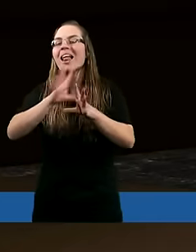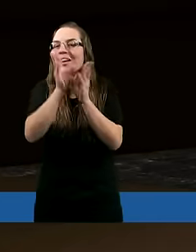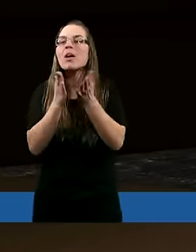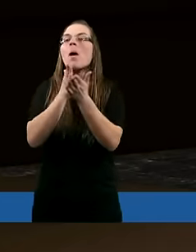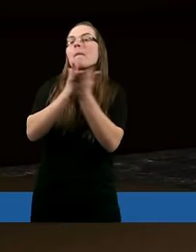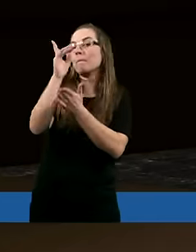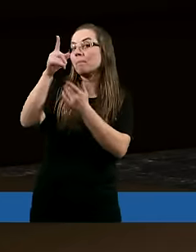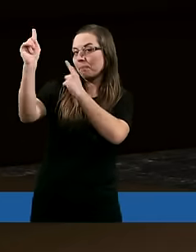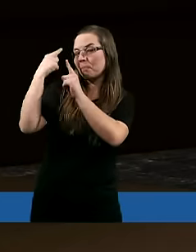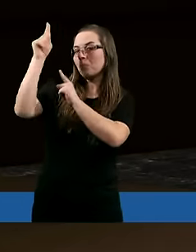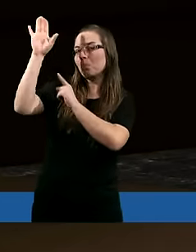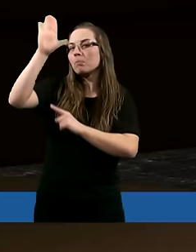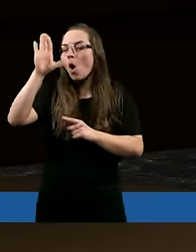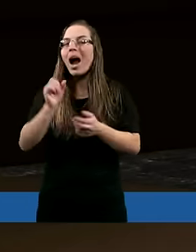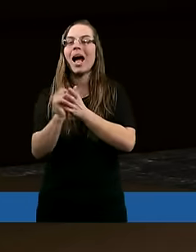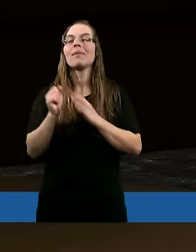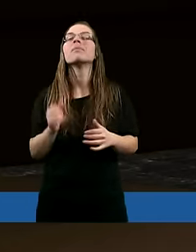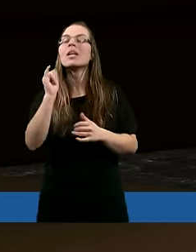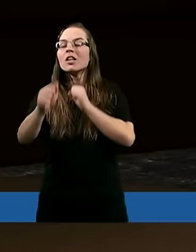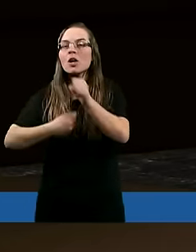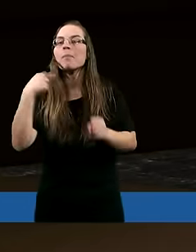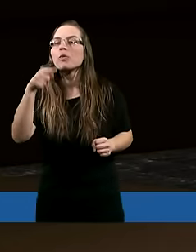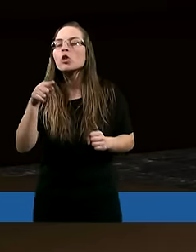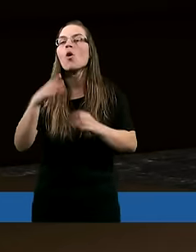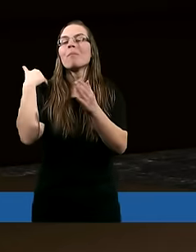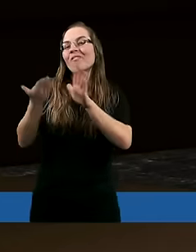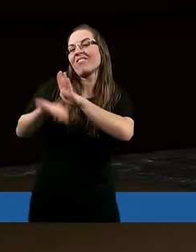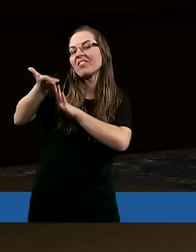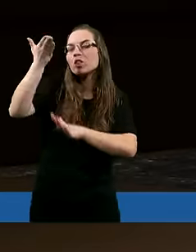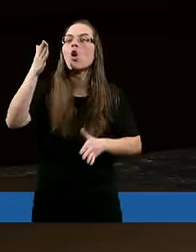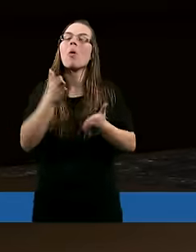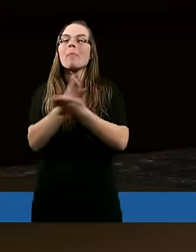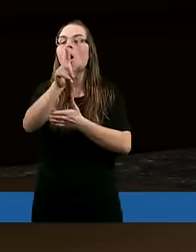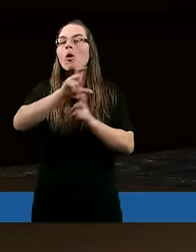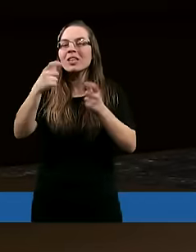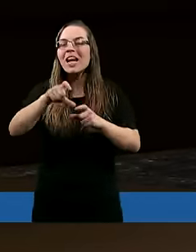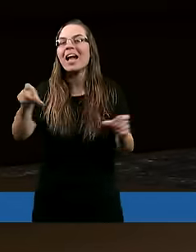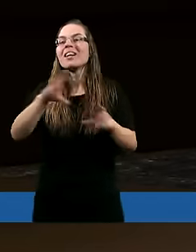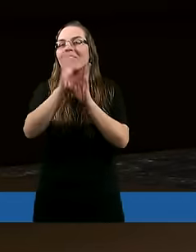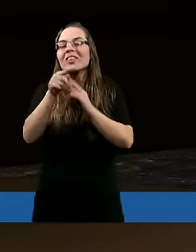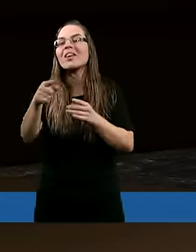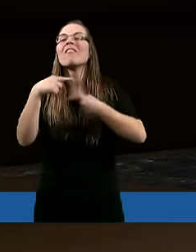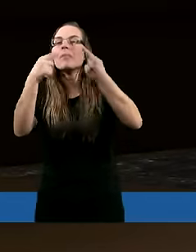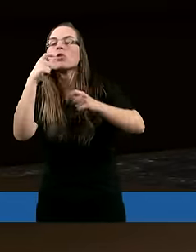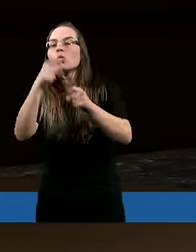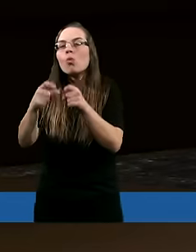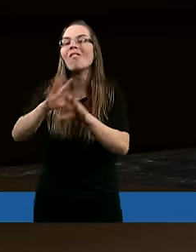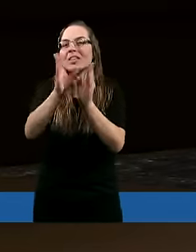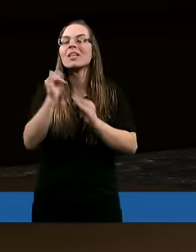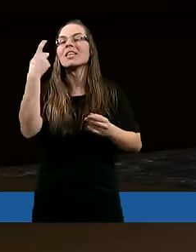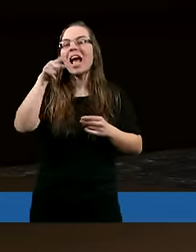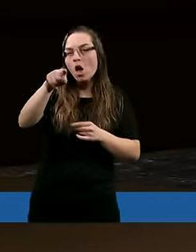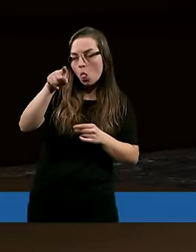od Ciebie pochodzące, ażebyś był wywyższony podczas każdych wypowiadanych słów.